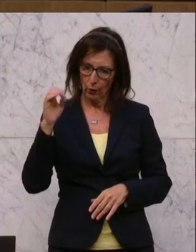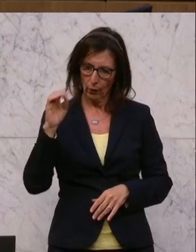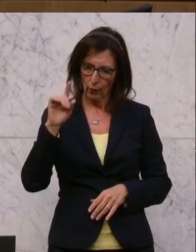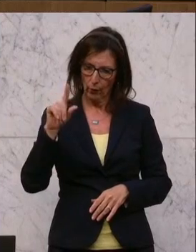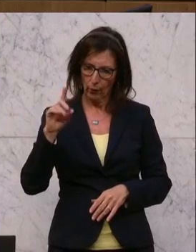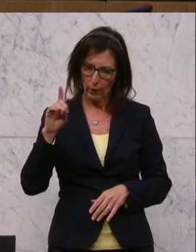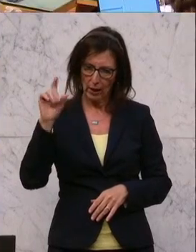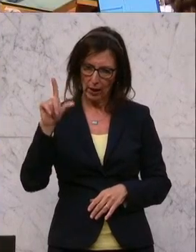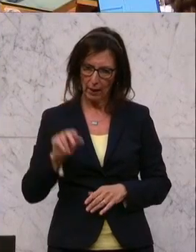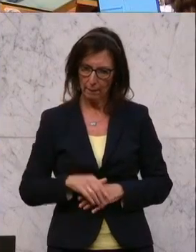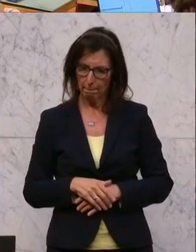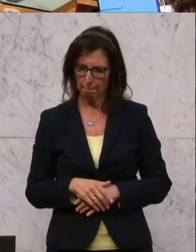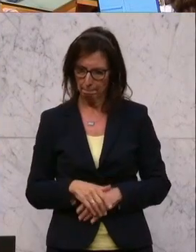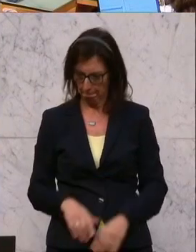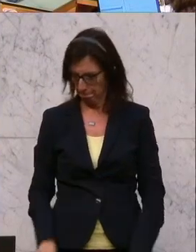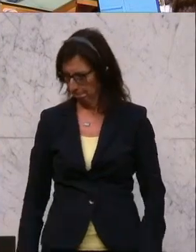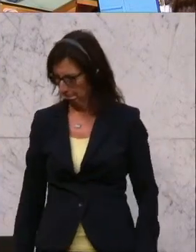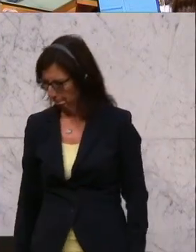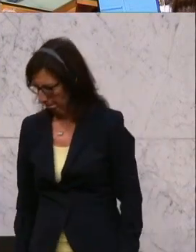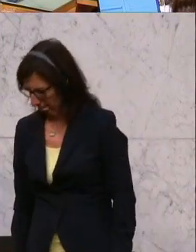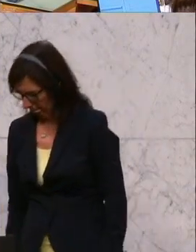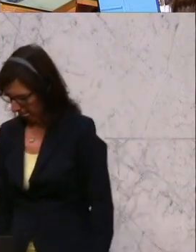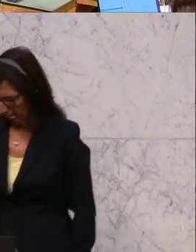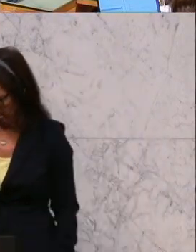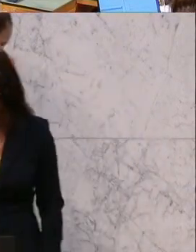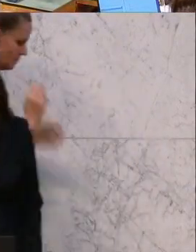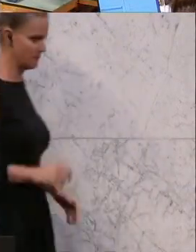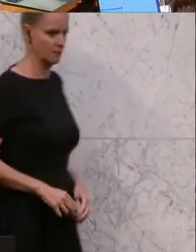Ernst Güttel von der ÖVP hat sich noch zu Wort gemeldet.